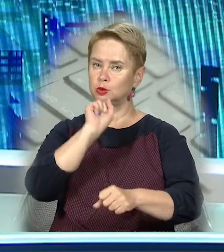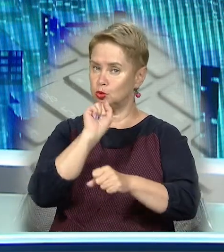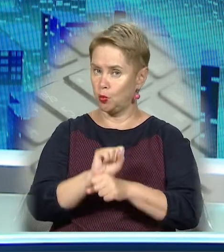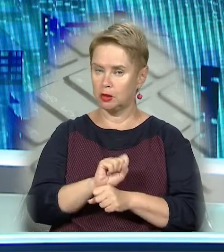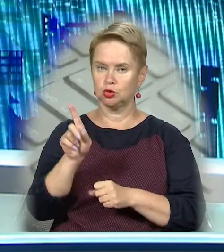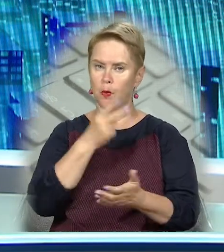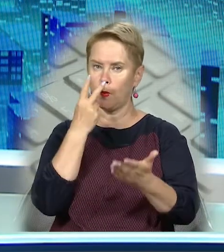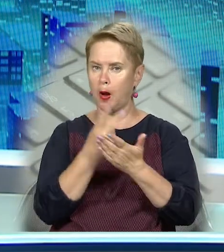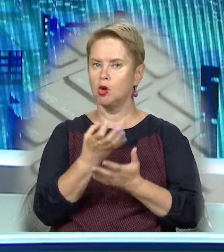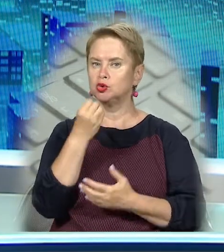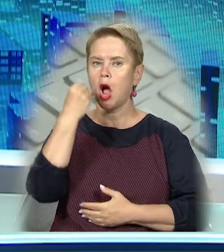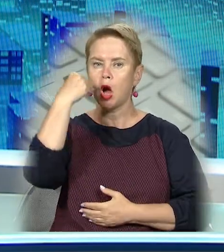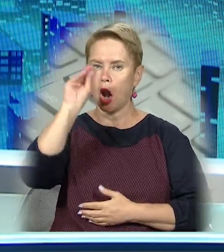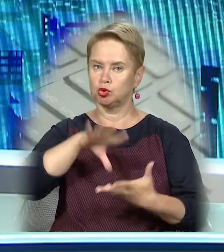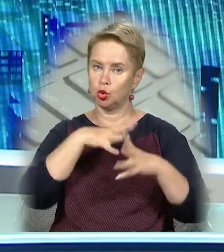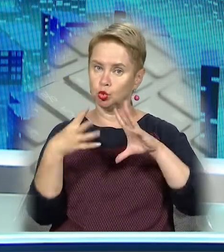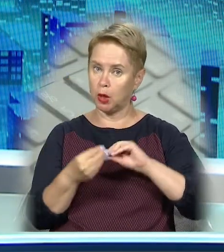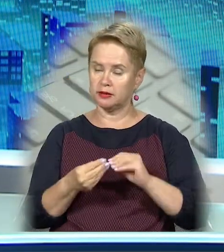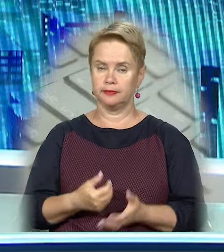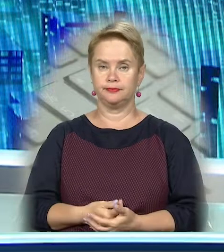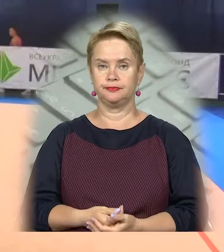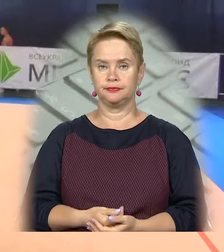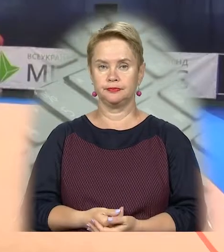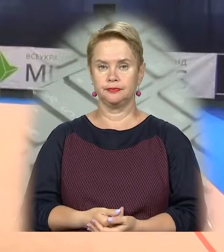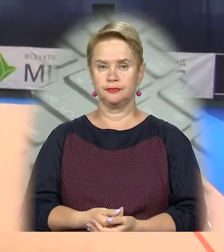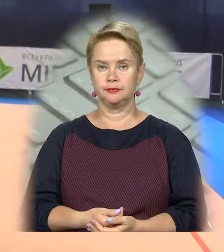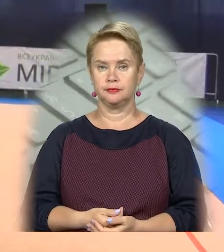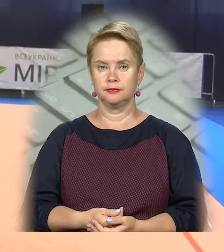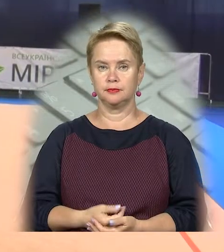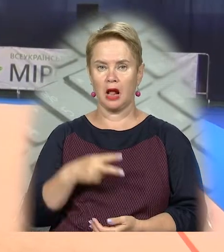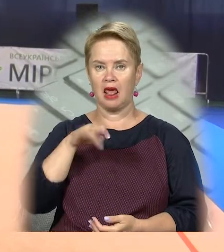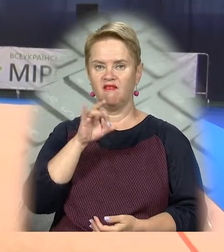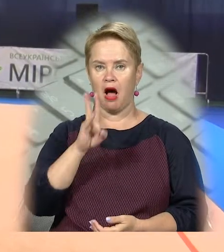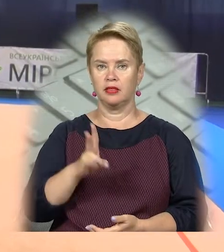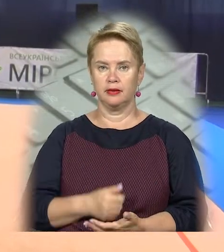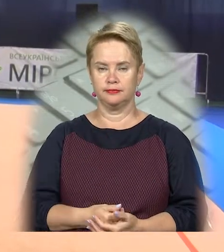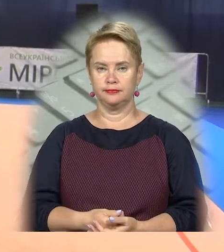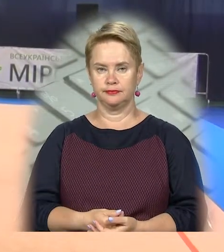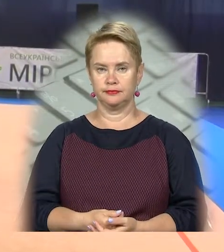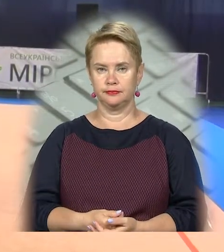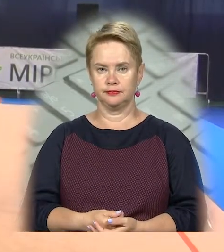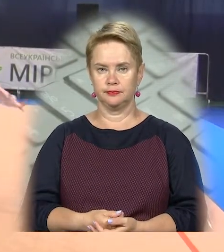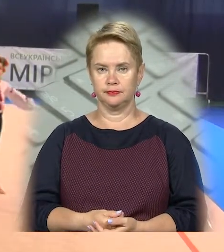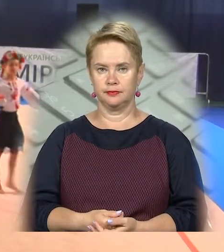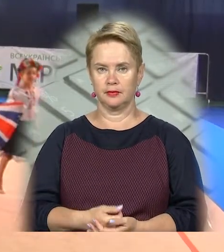зупинятимуться, аби показувати ще краще результати. Ліван! Поїдуть!